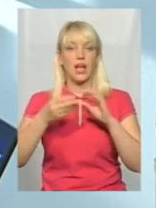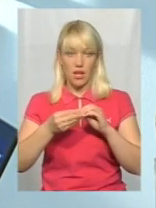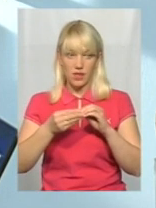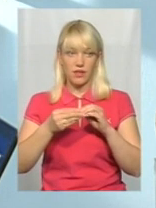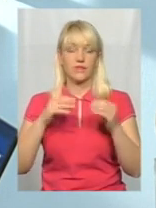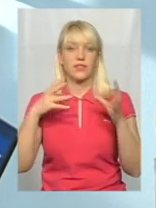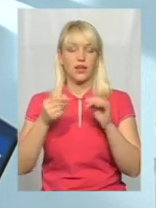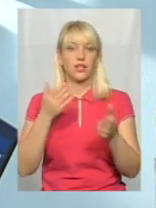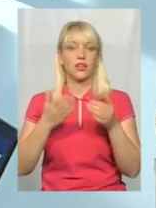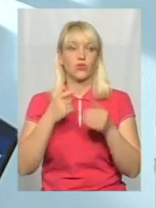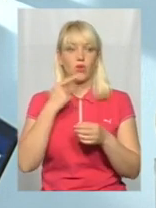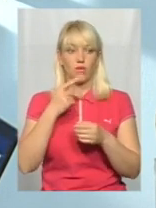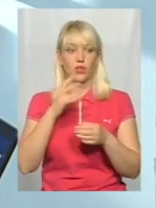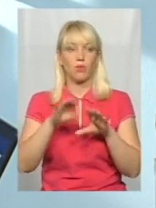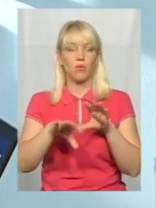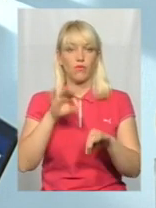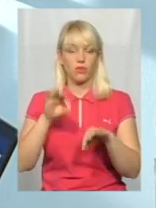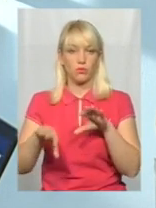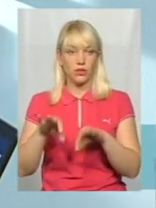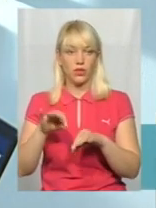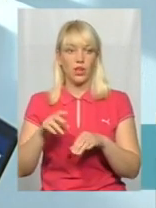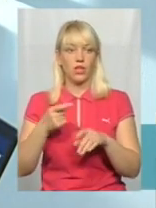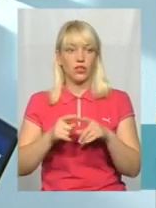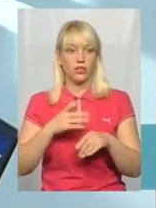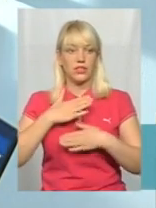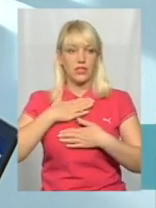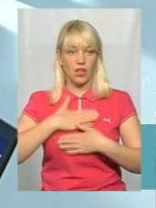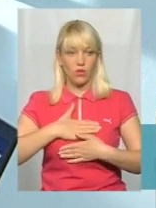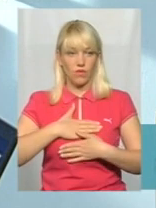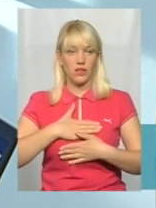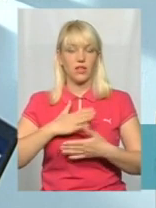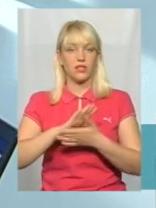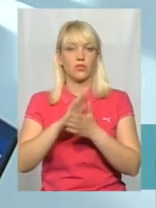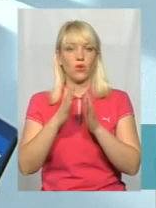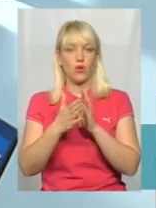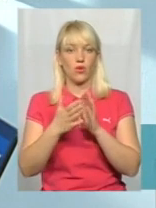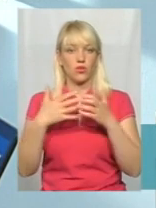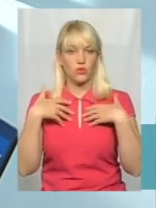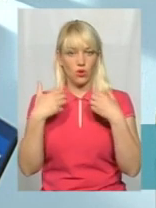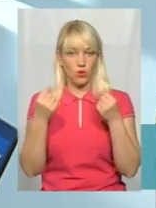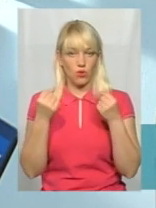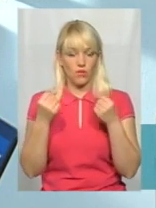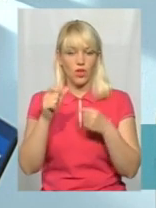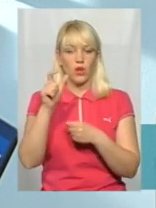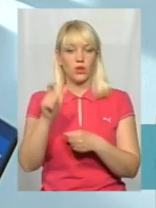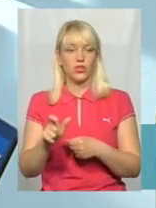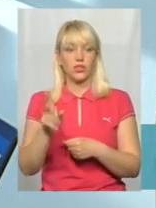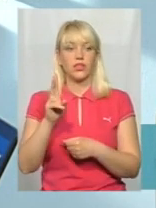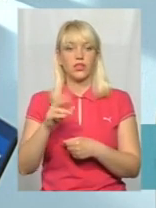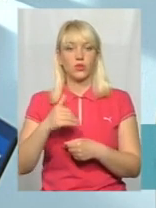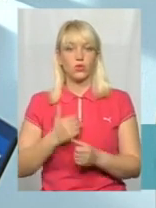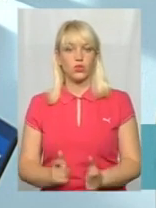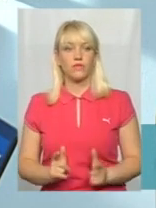якщо брати критерії відбору, то це задовільне здоров'я людина, яка хоче